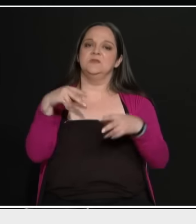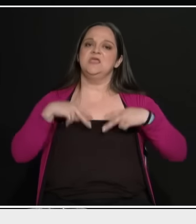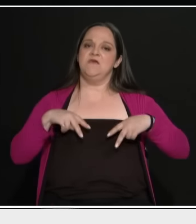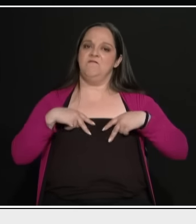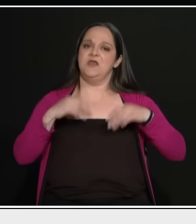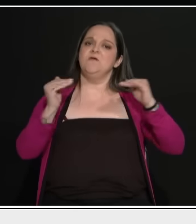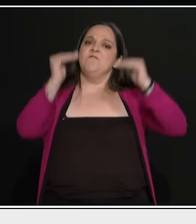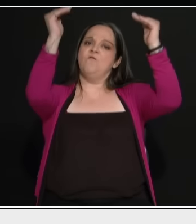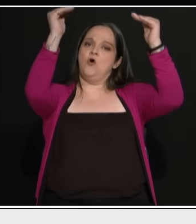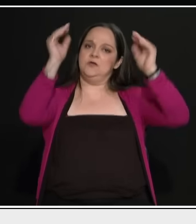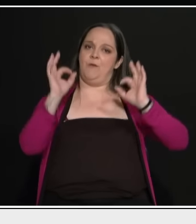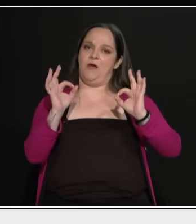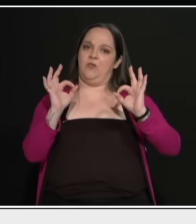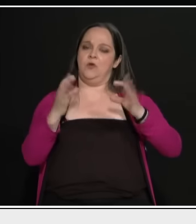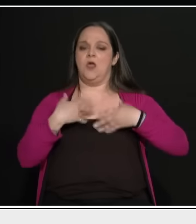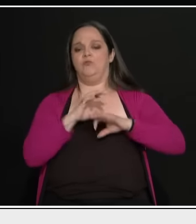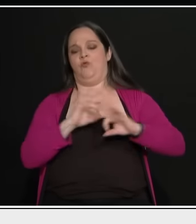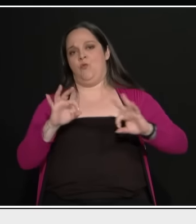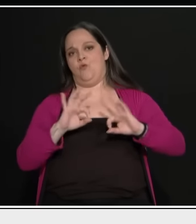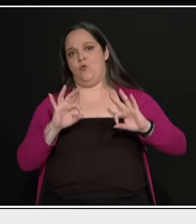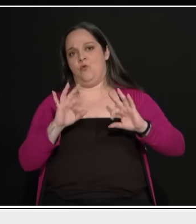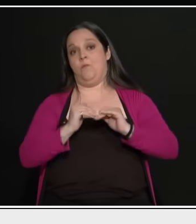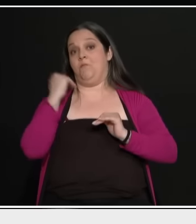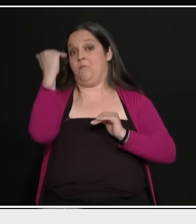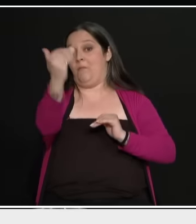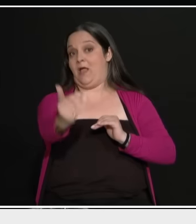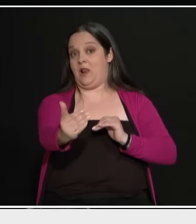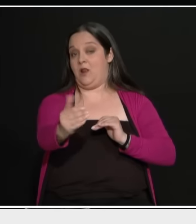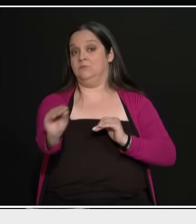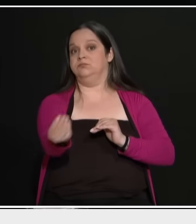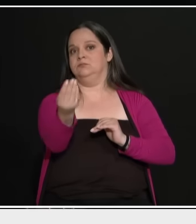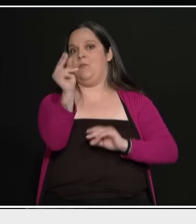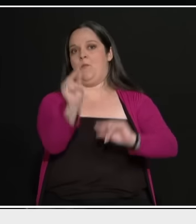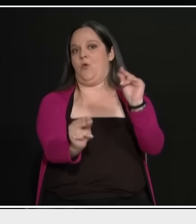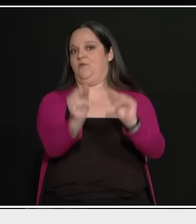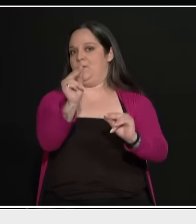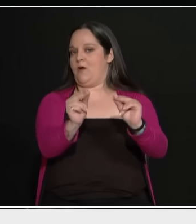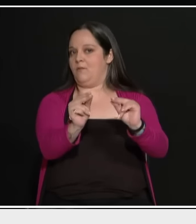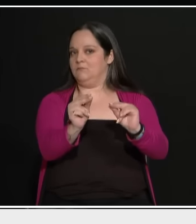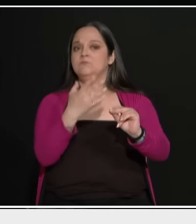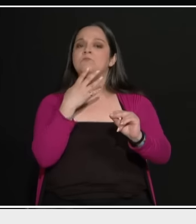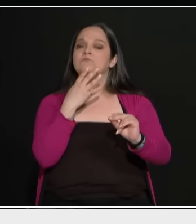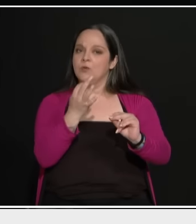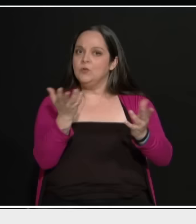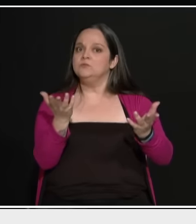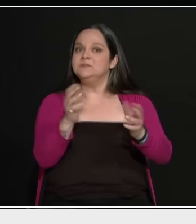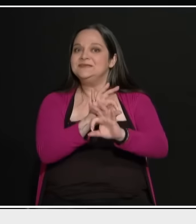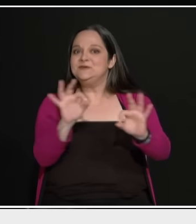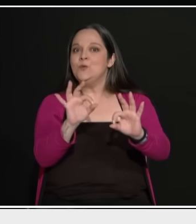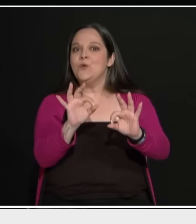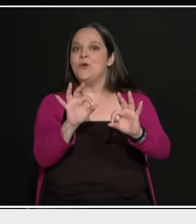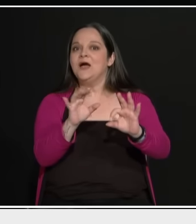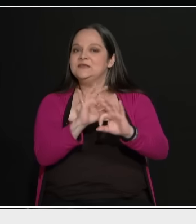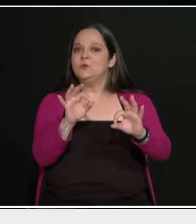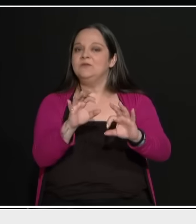εμείς είμαστε ωραίοι. Στο μέλλον θα παρουσιαζόταν πρόβλημα. Γιατί θα παρουσιαζόταν κάποτε ο έξαλλος,